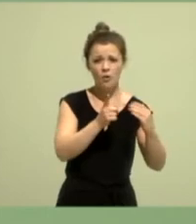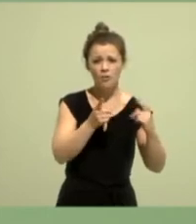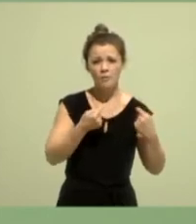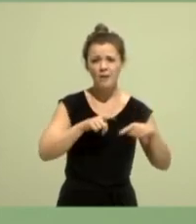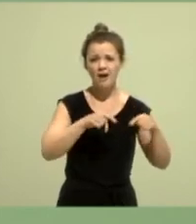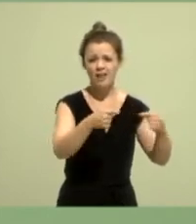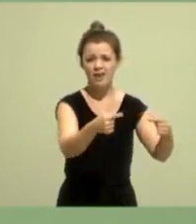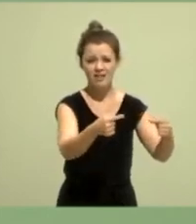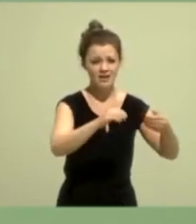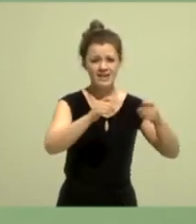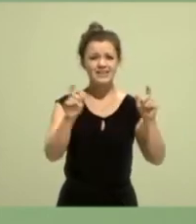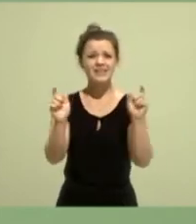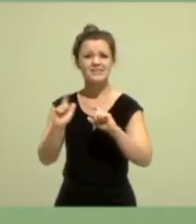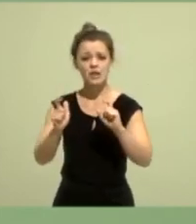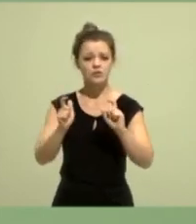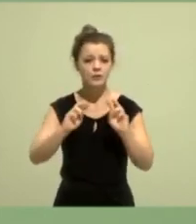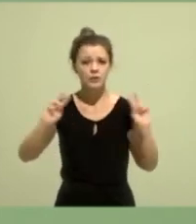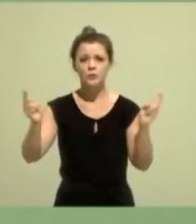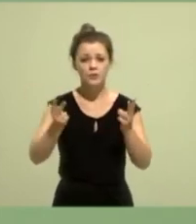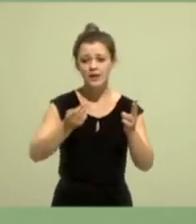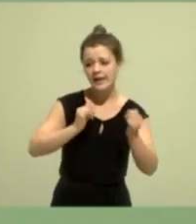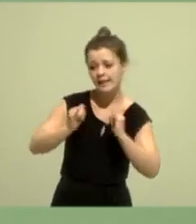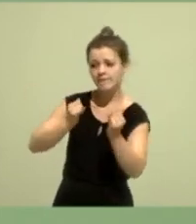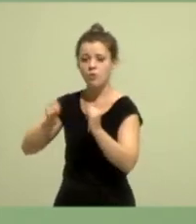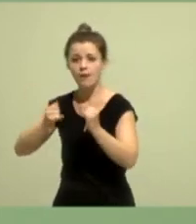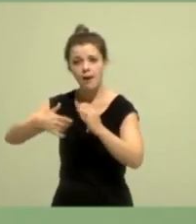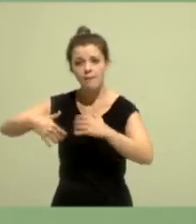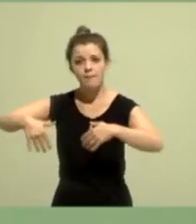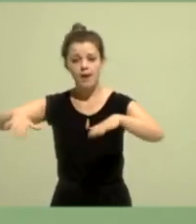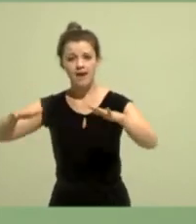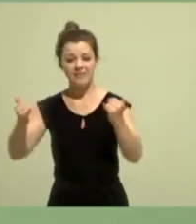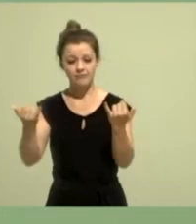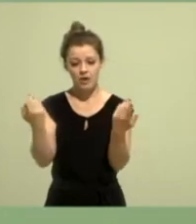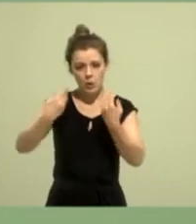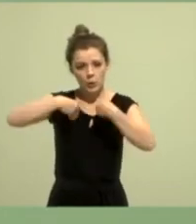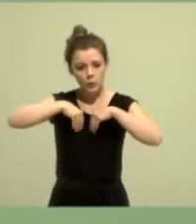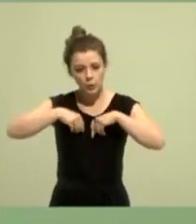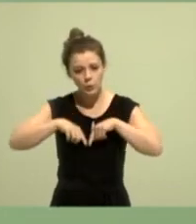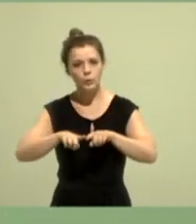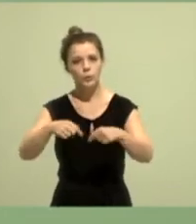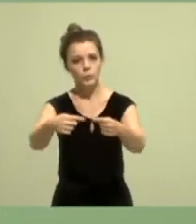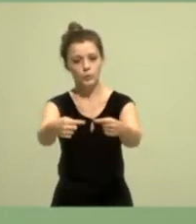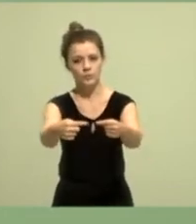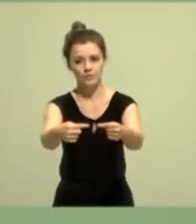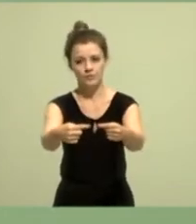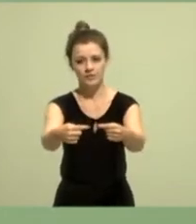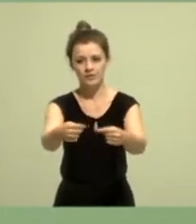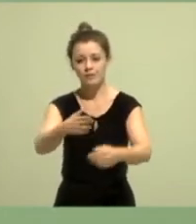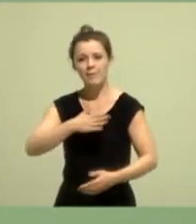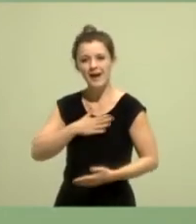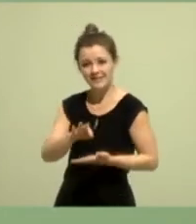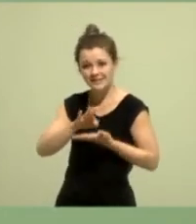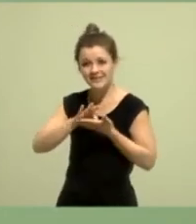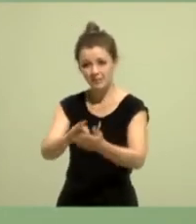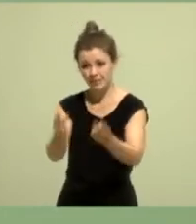Und mein Rat an uns ist, lasst uns das in der Partei diskutieren. Die Partei ist der programmatische